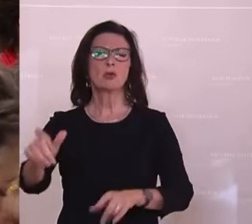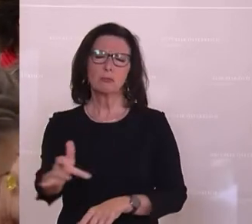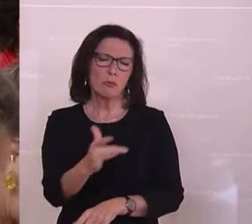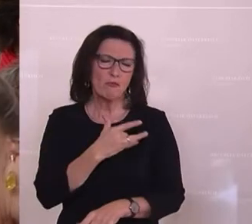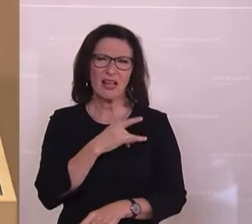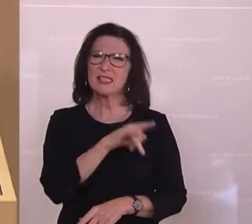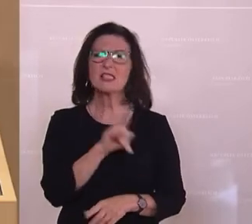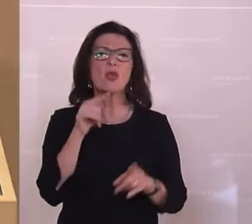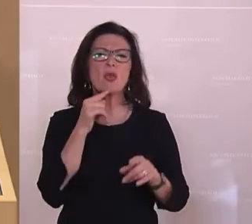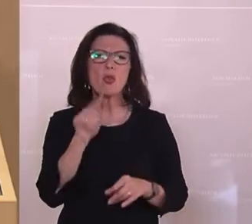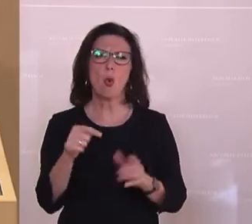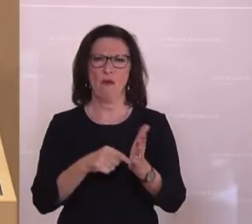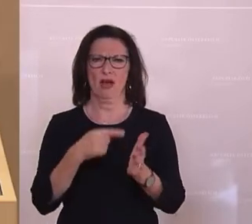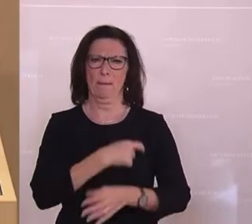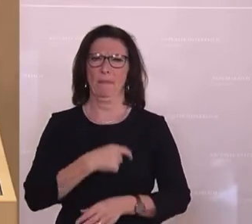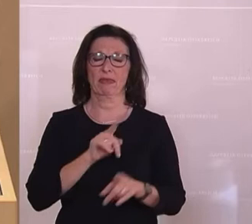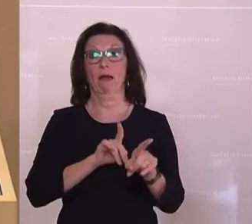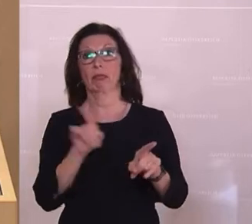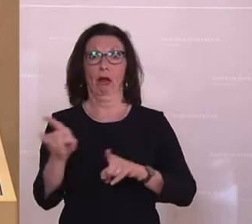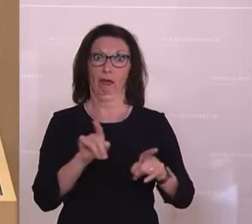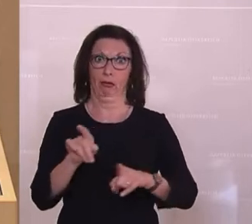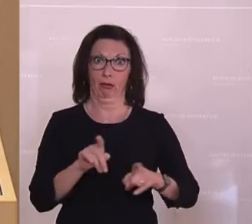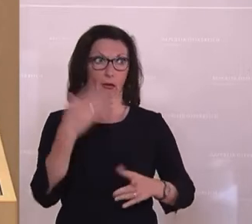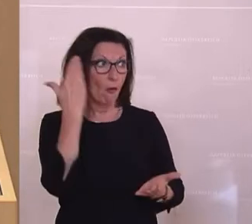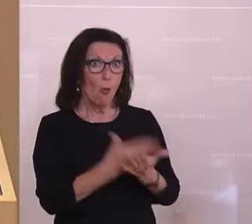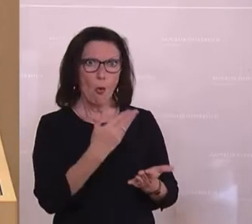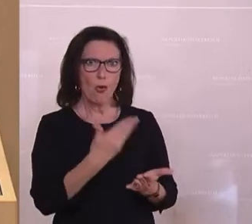parteitaktischen Kalkül. Und das finde ich wirklich letztklassig.